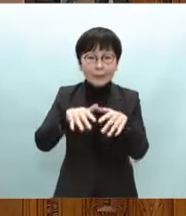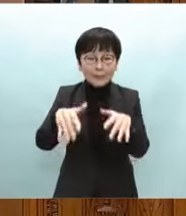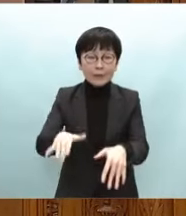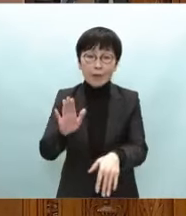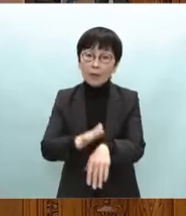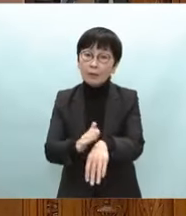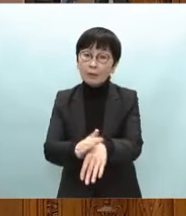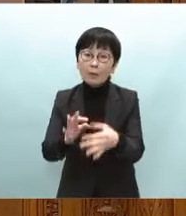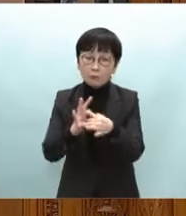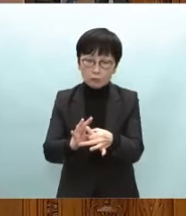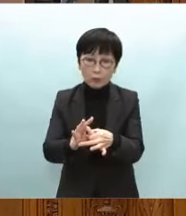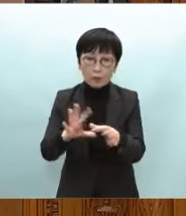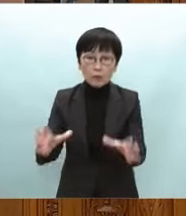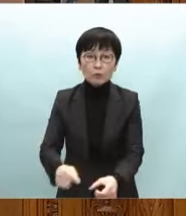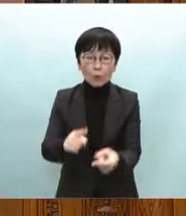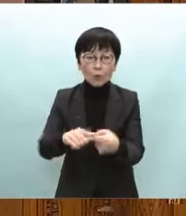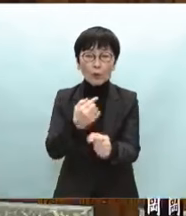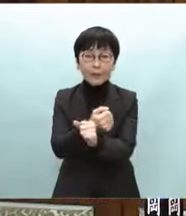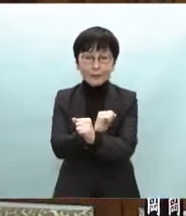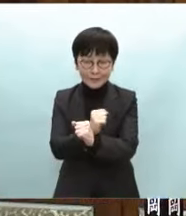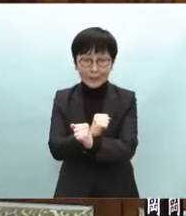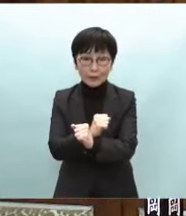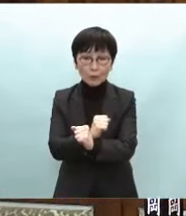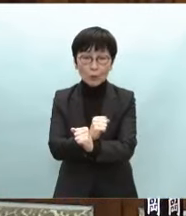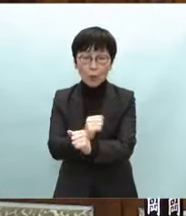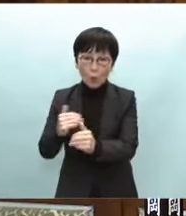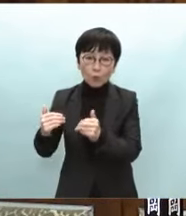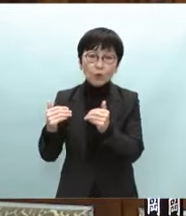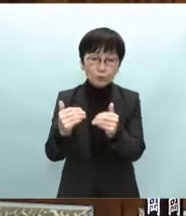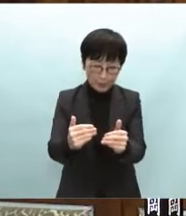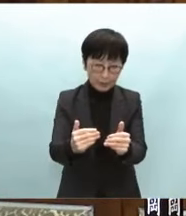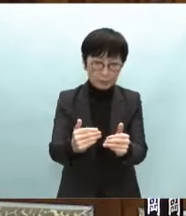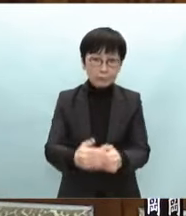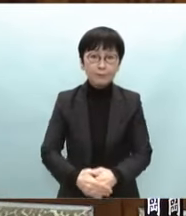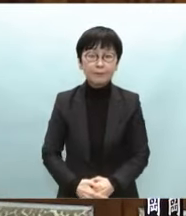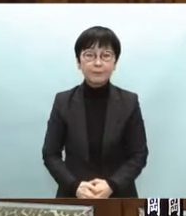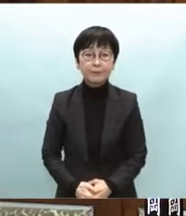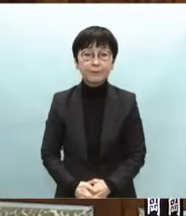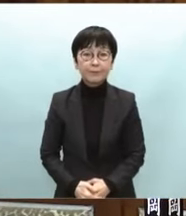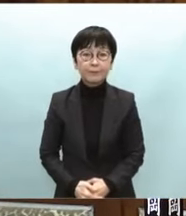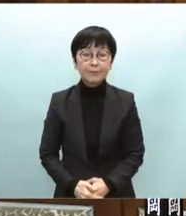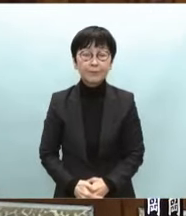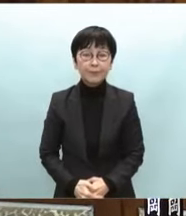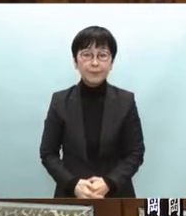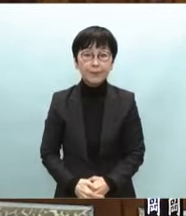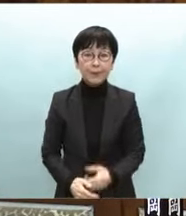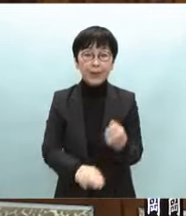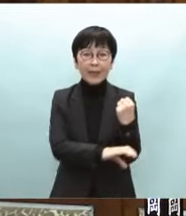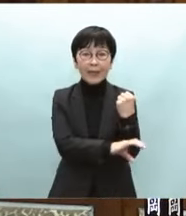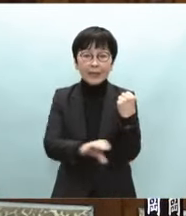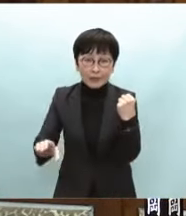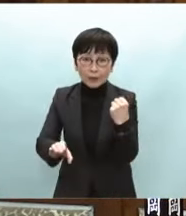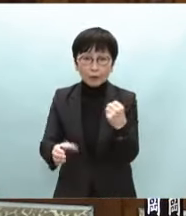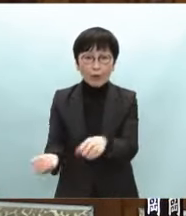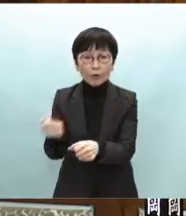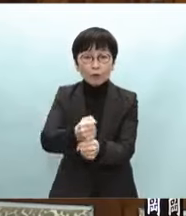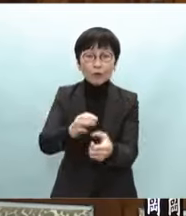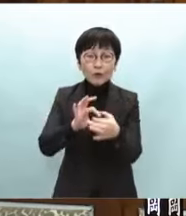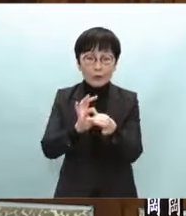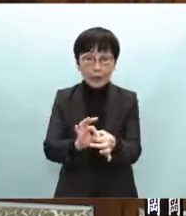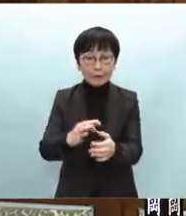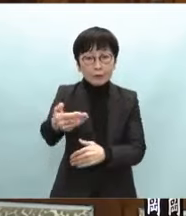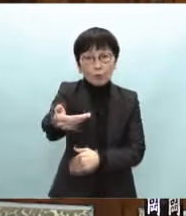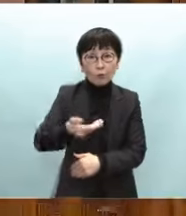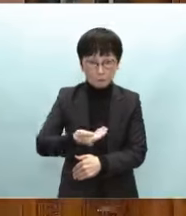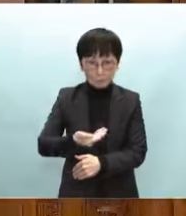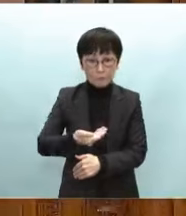いて総合的な検討を不断に進めてまいりますインフラ復旧に関してお尋ねがあり